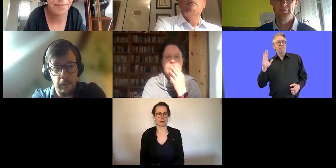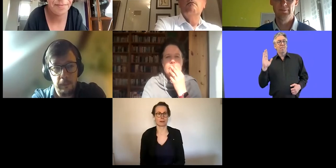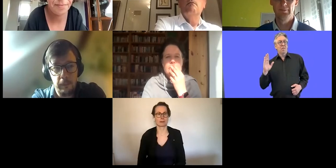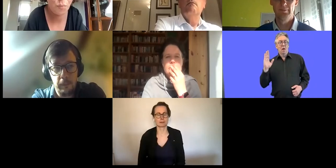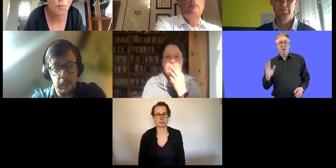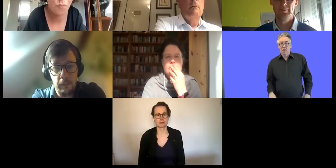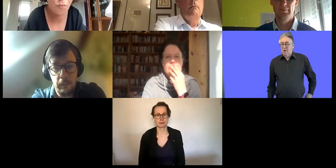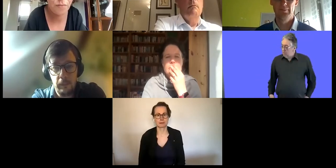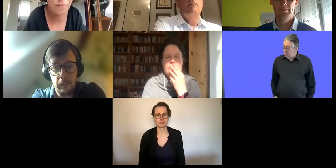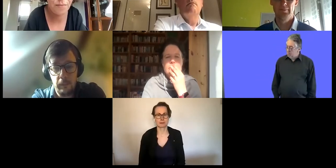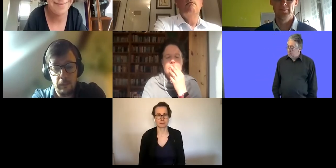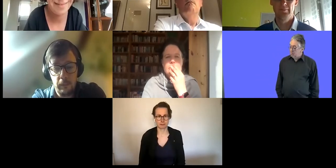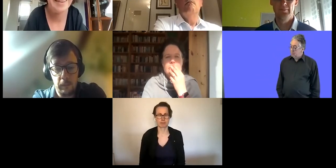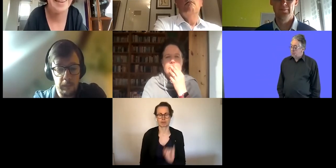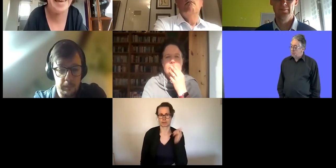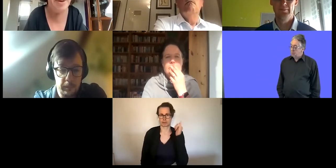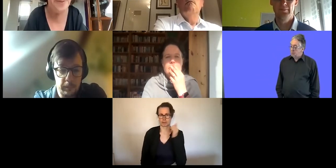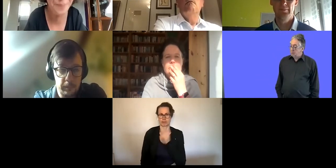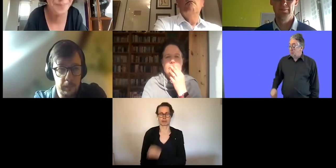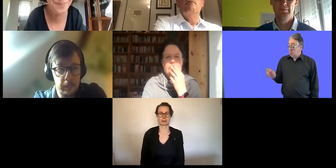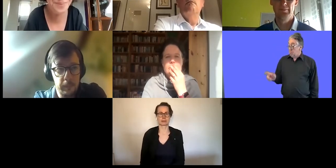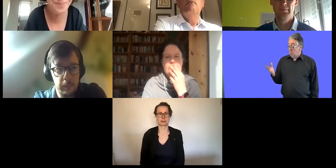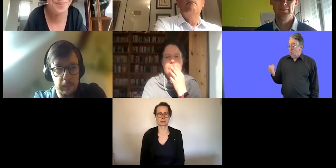Ja, ist möglich. Danke.